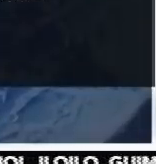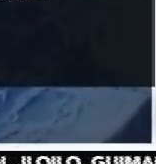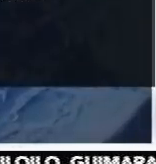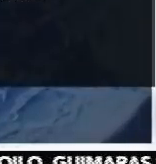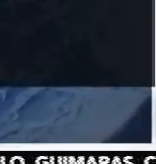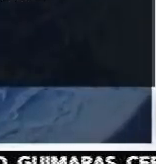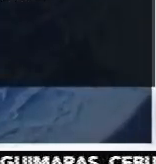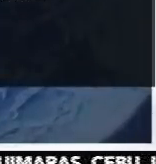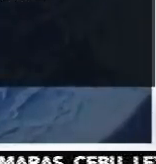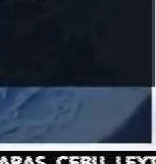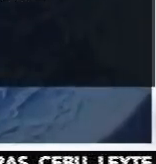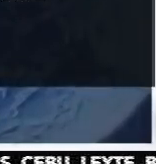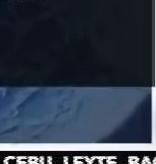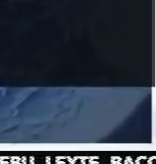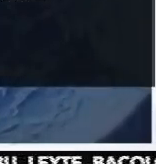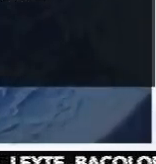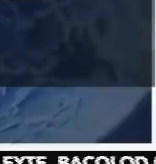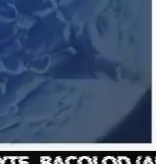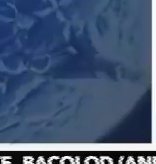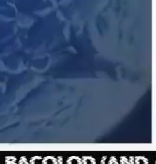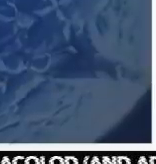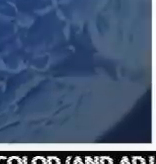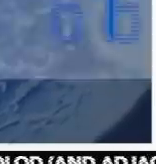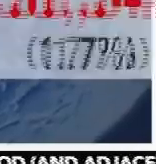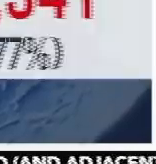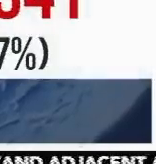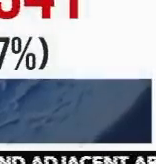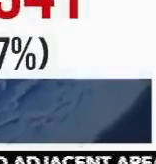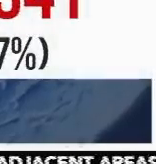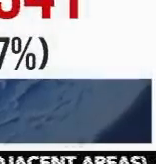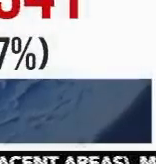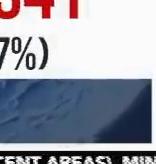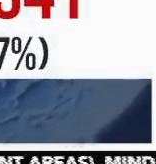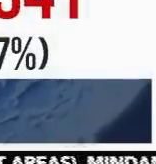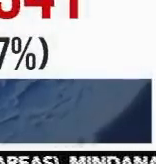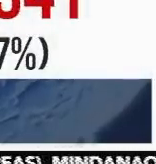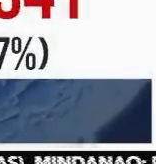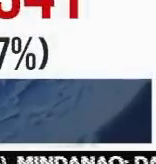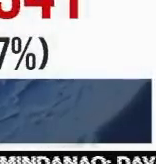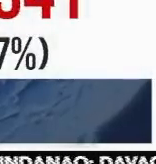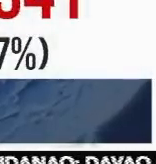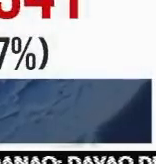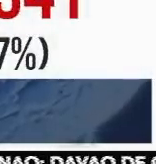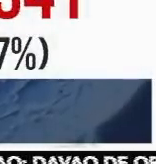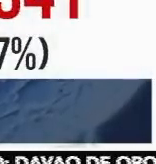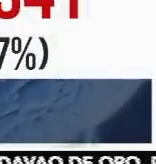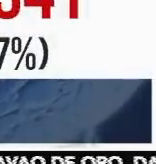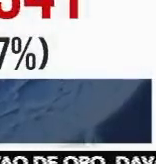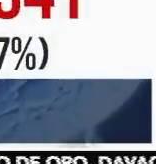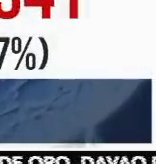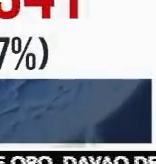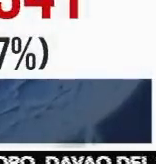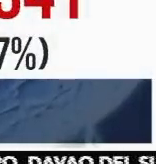na 11,083. Mas marami kasi ang gumali ngayong araw na umabot sa 519. Mababa naman sa